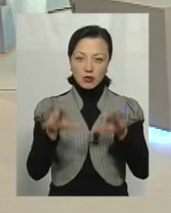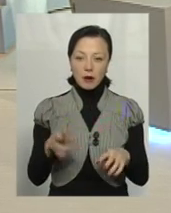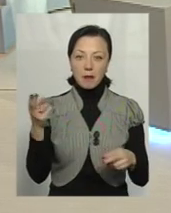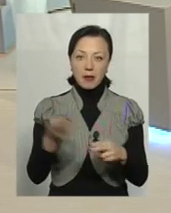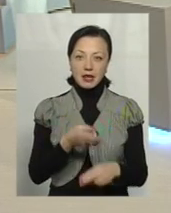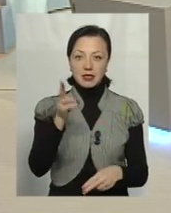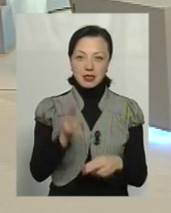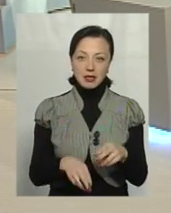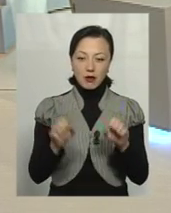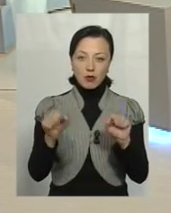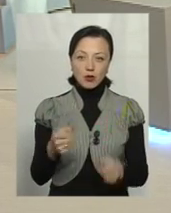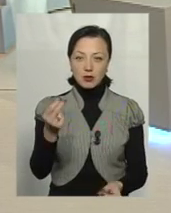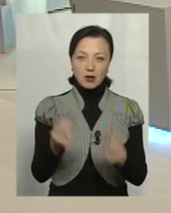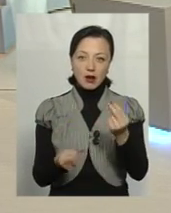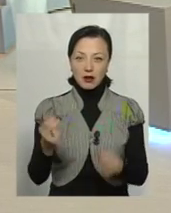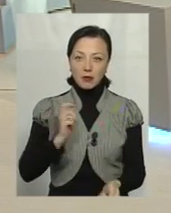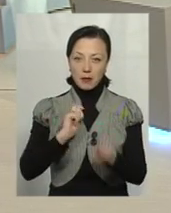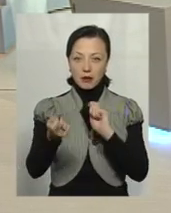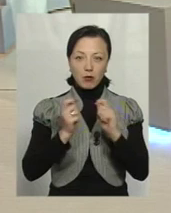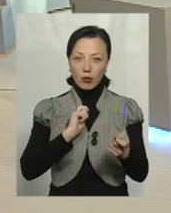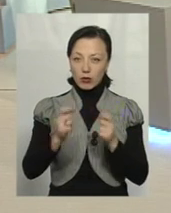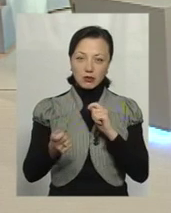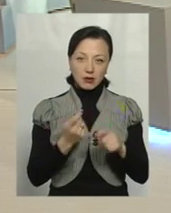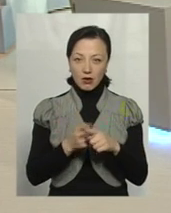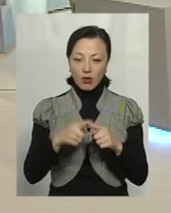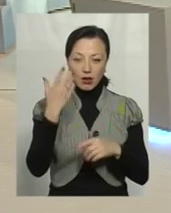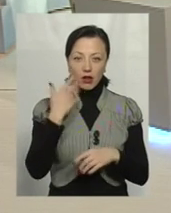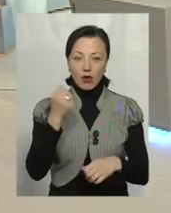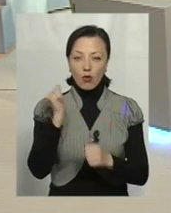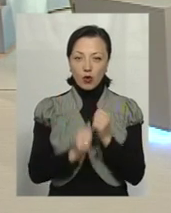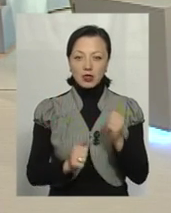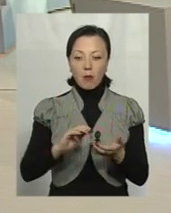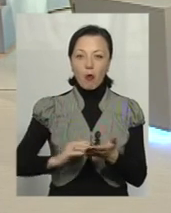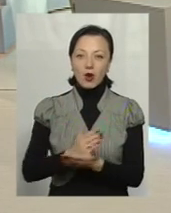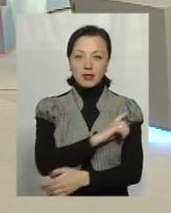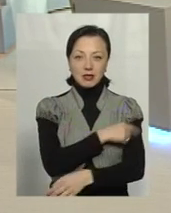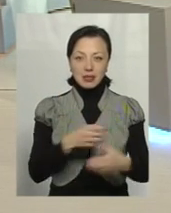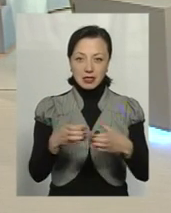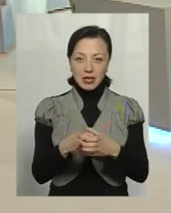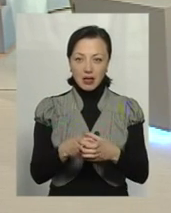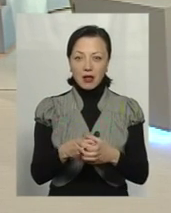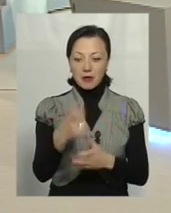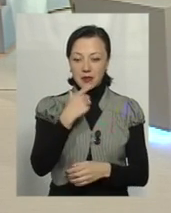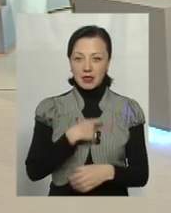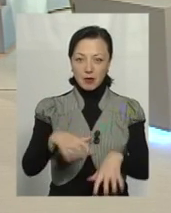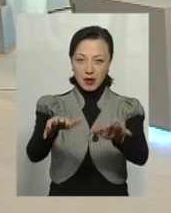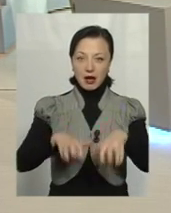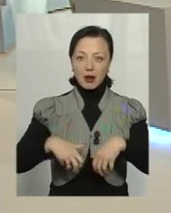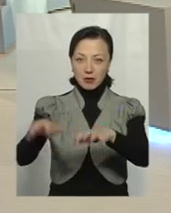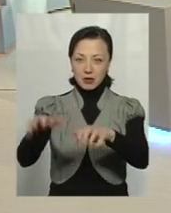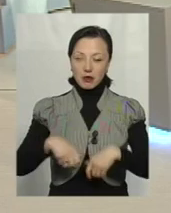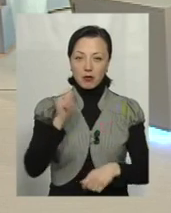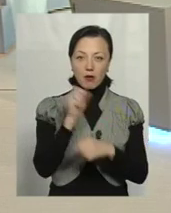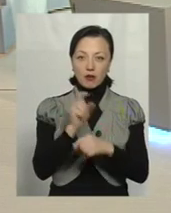без кінця можемо грати оцей пінг-понг, коли кожна сила, яка прийшла до влади, починає під себе гребти повноваження.